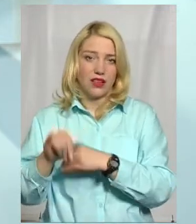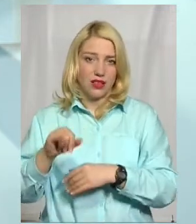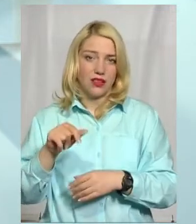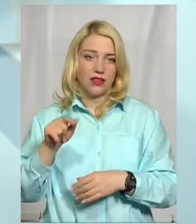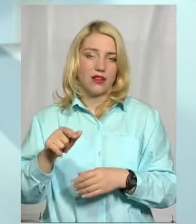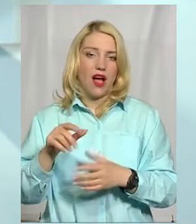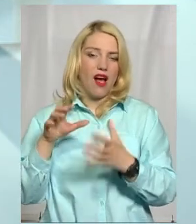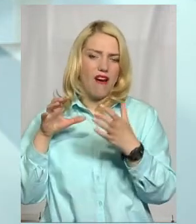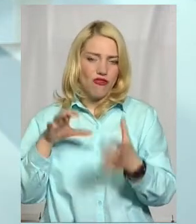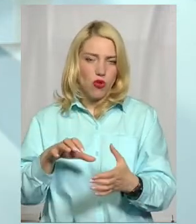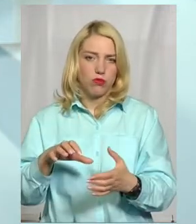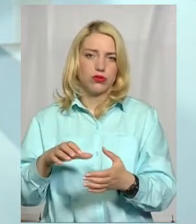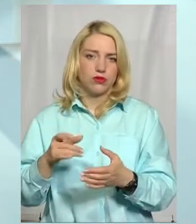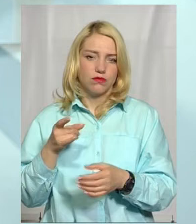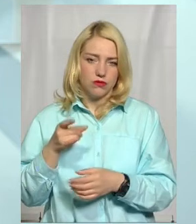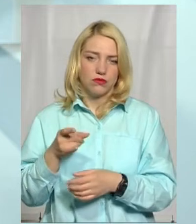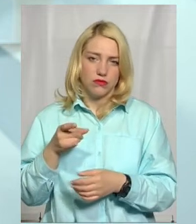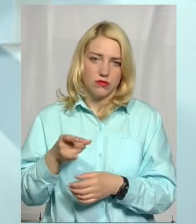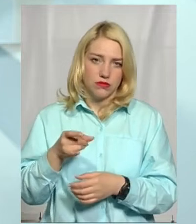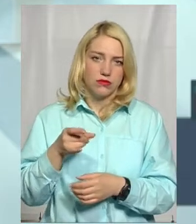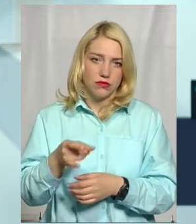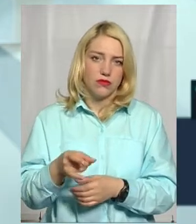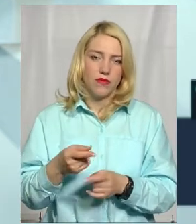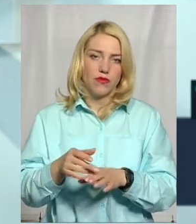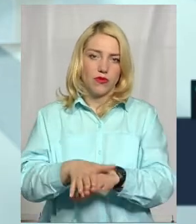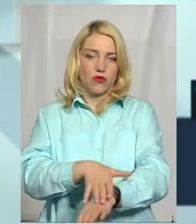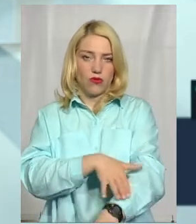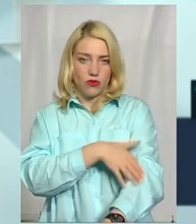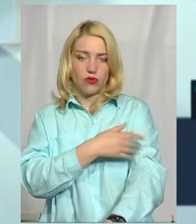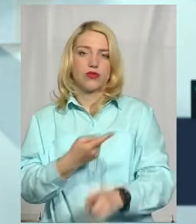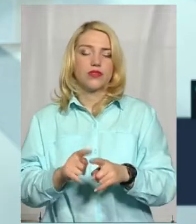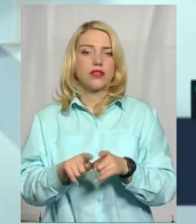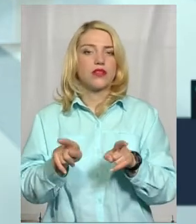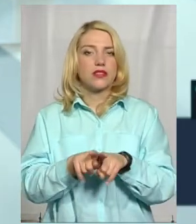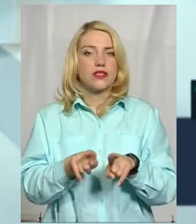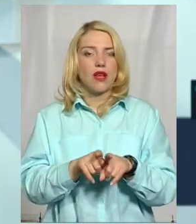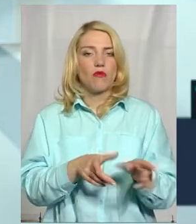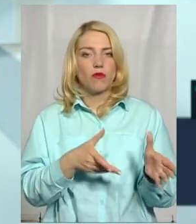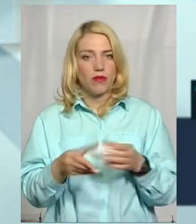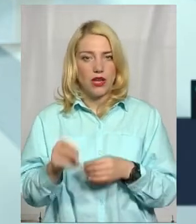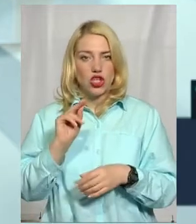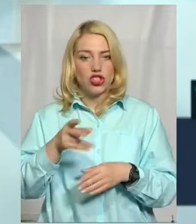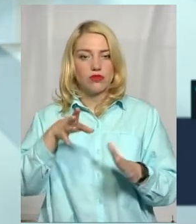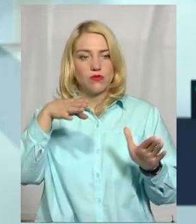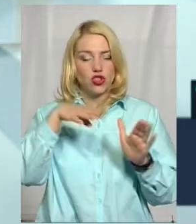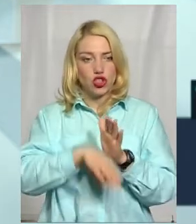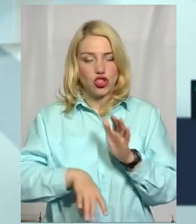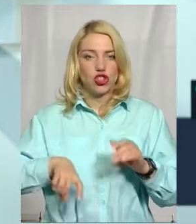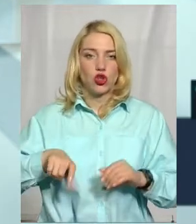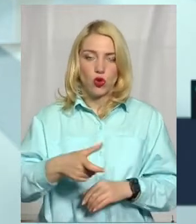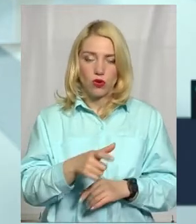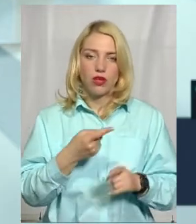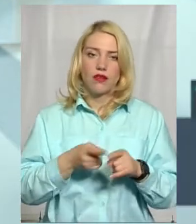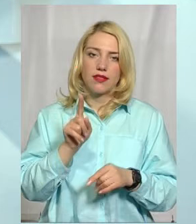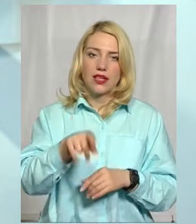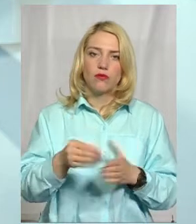автобус рухається повільніше, і це також. Тобто, може бути таке, що чим гірші дороги, тим дорожче